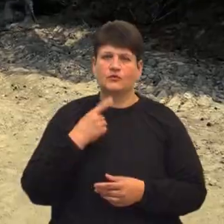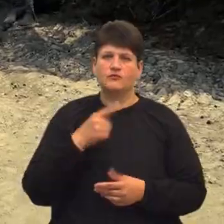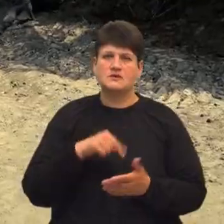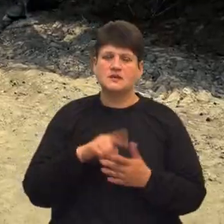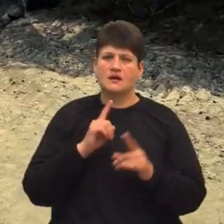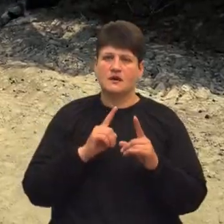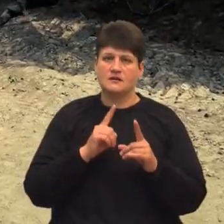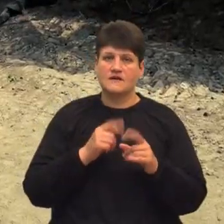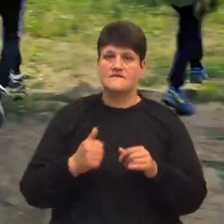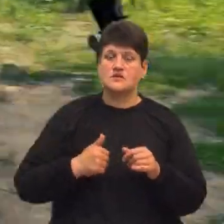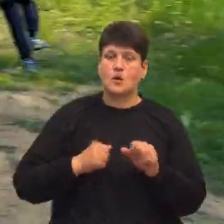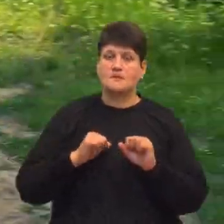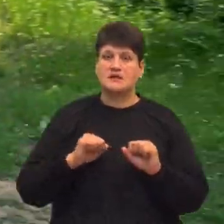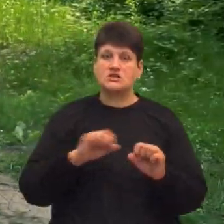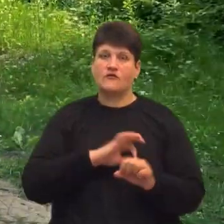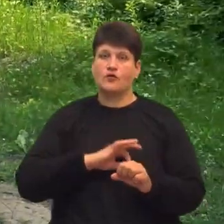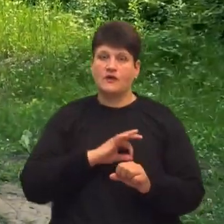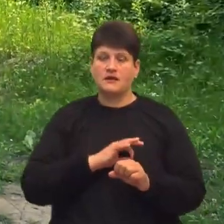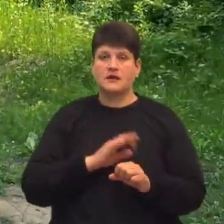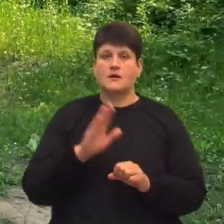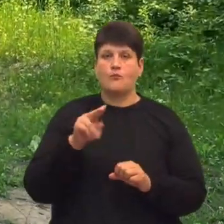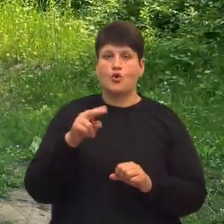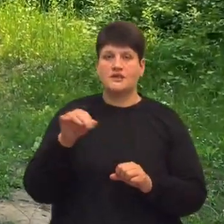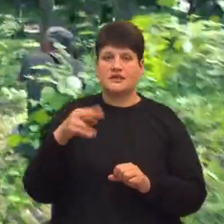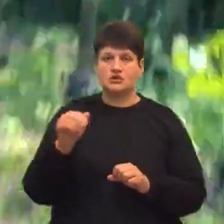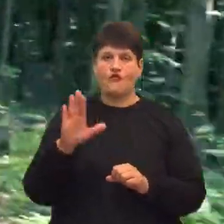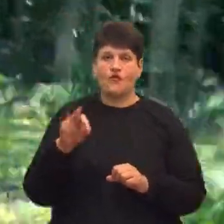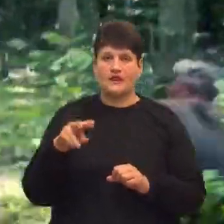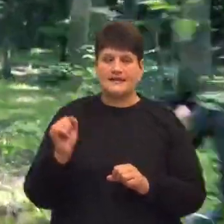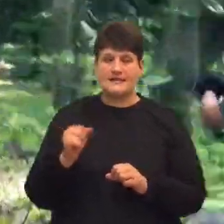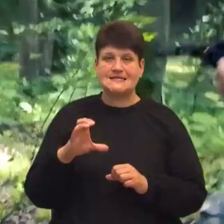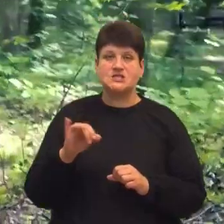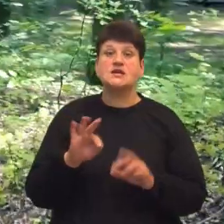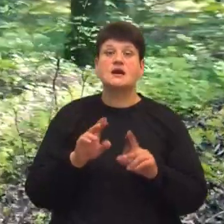Військовопатріотичне виховання на Подільсько-Волинській Січі. Як проходять заняття?